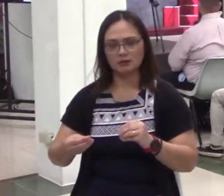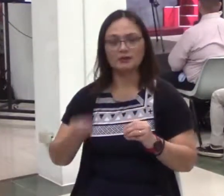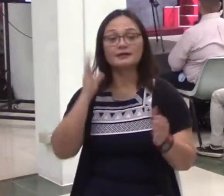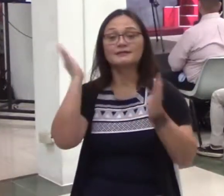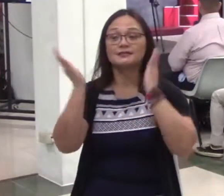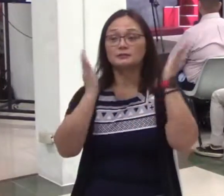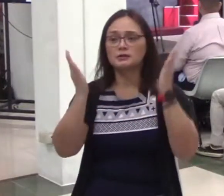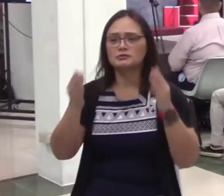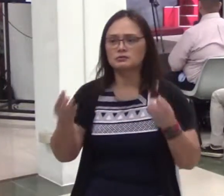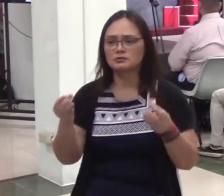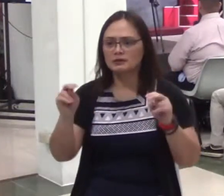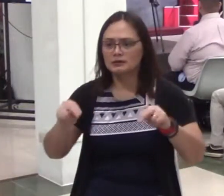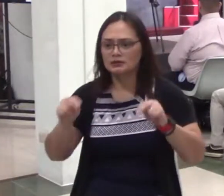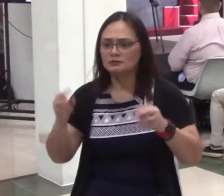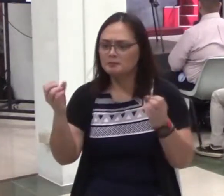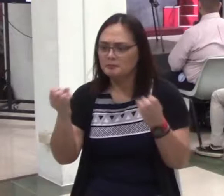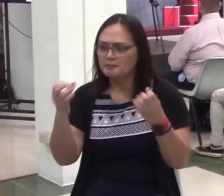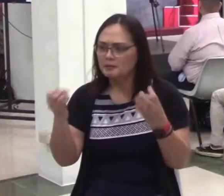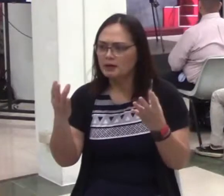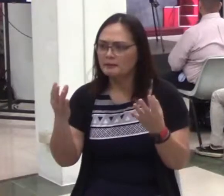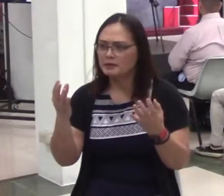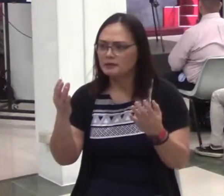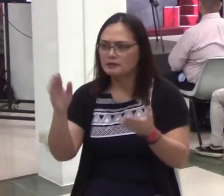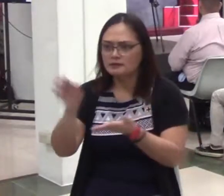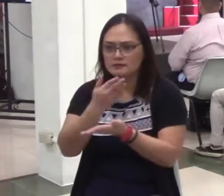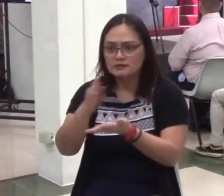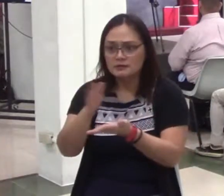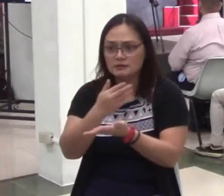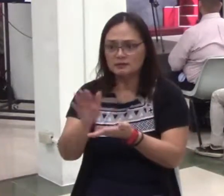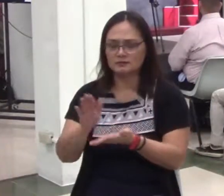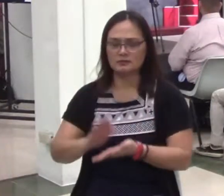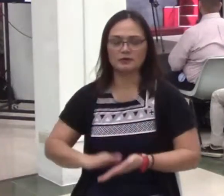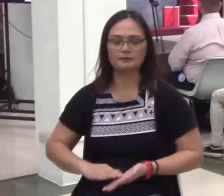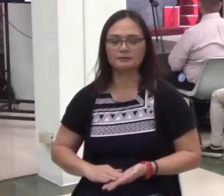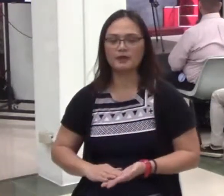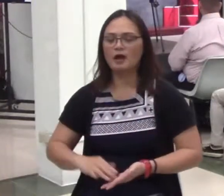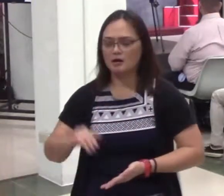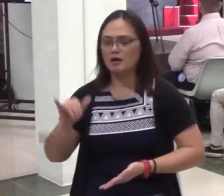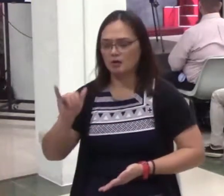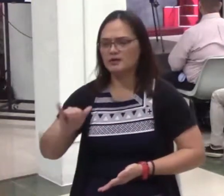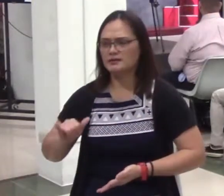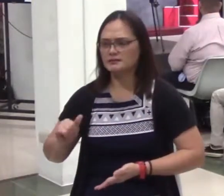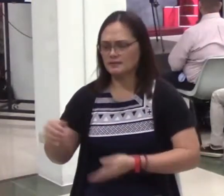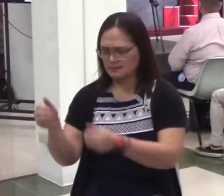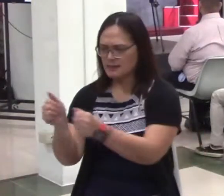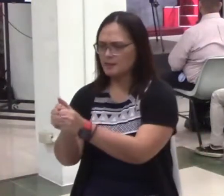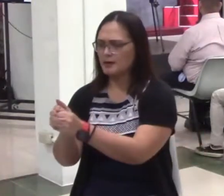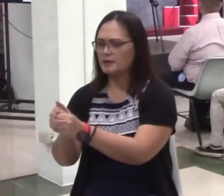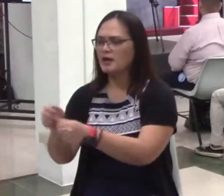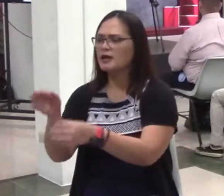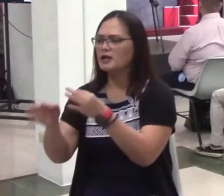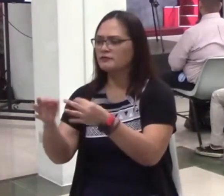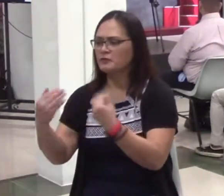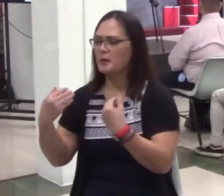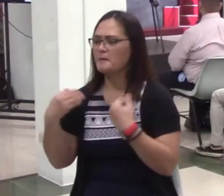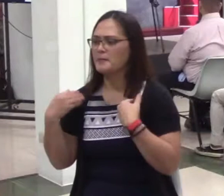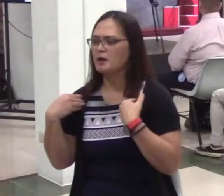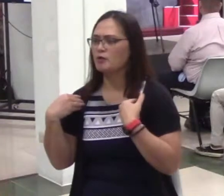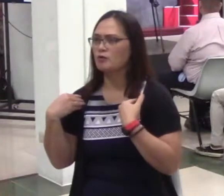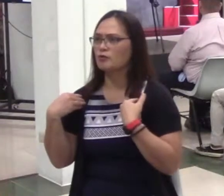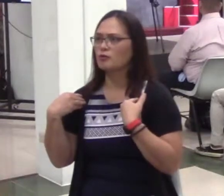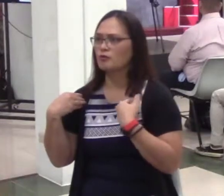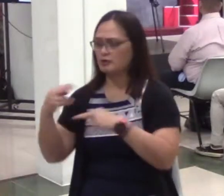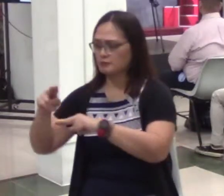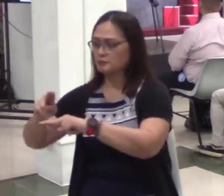yung awit sa choir loop? naunawa niyo ba ang sinasabi ko? Okay? Maglilingkod kami sa Panginoon. Pero pag